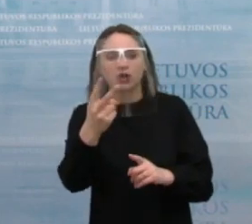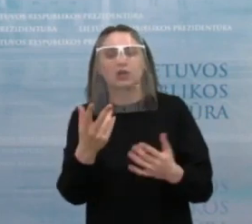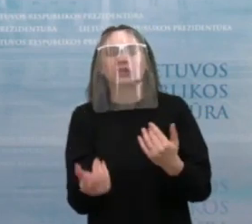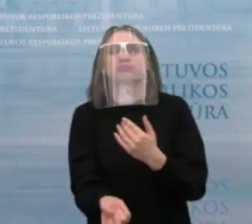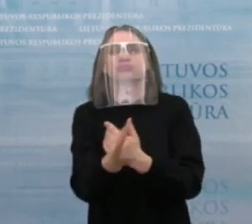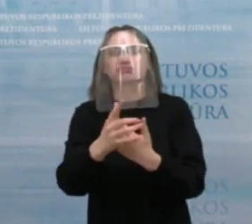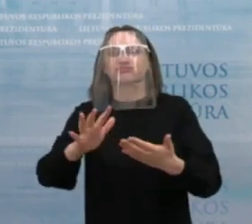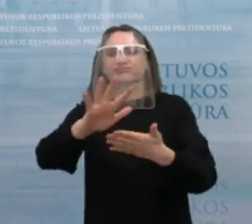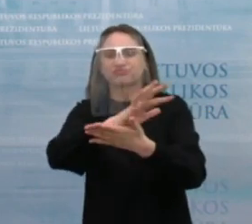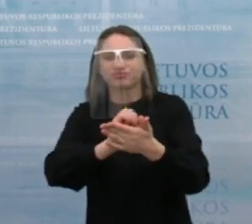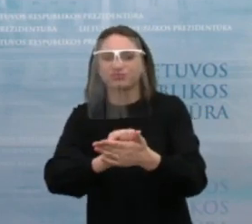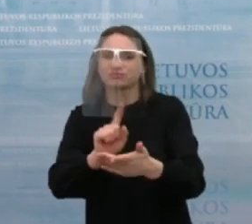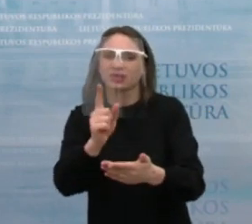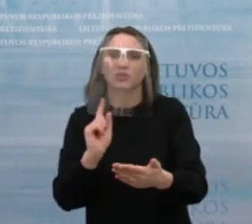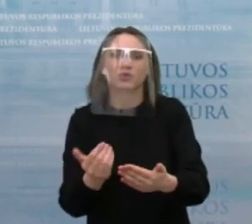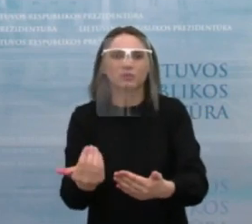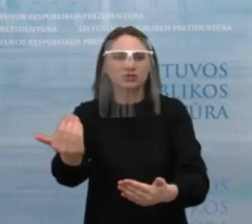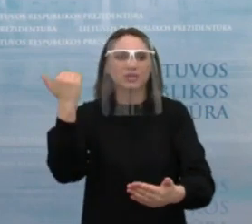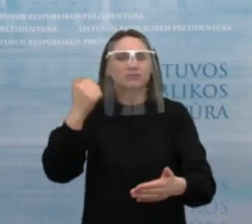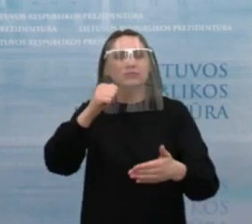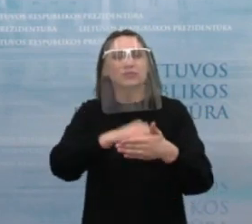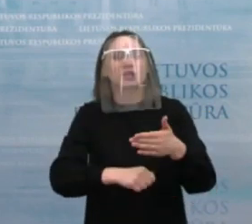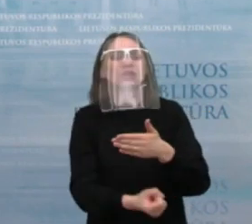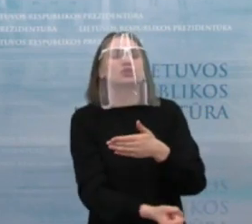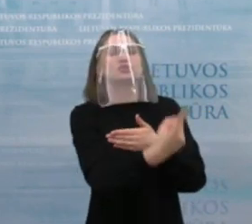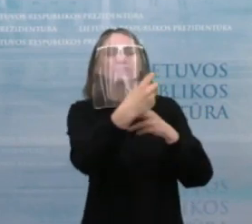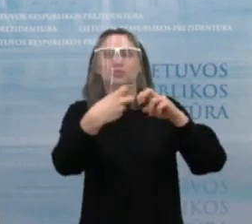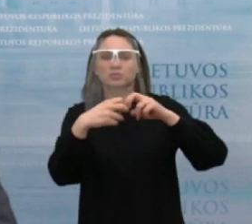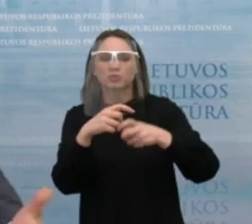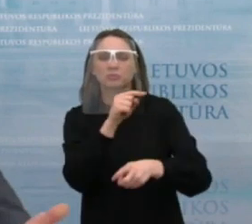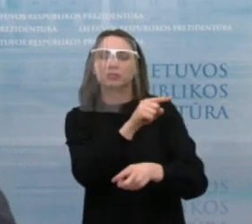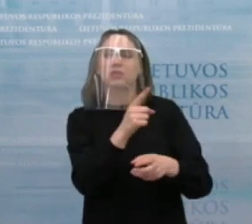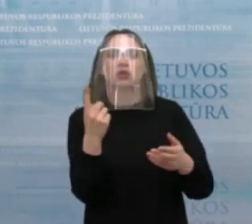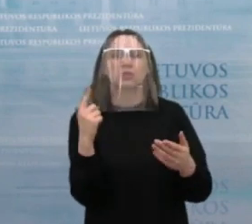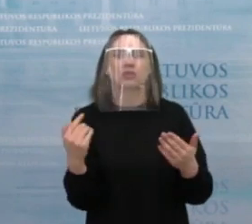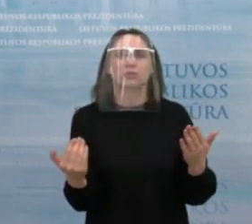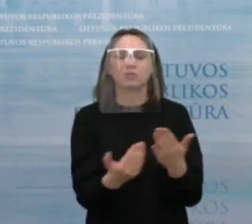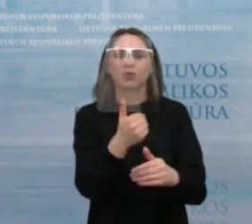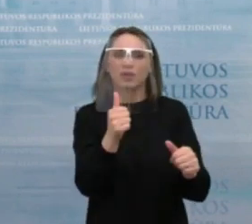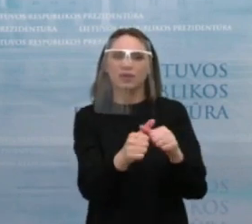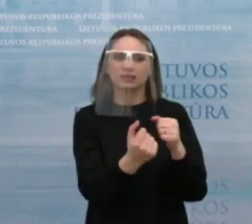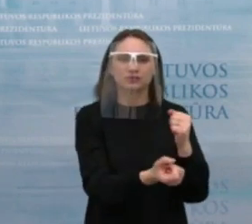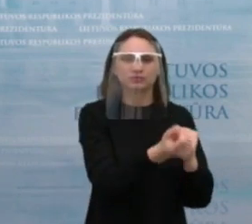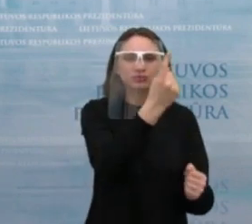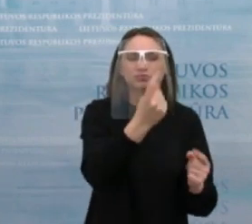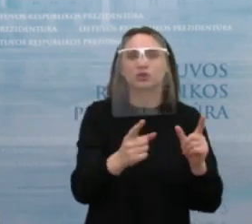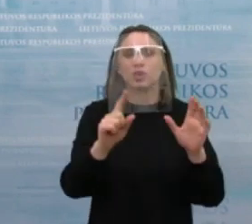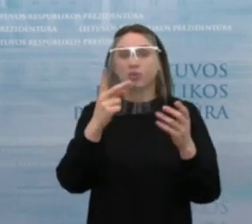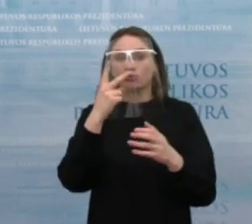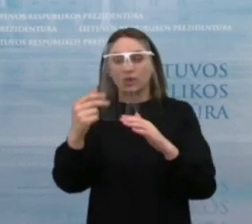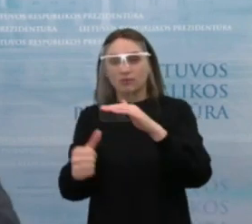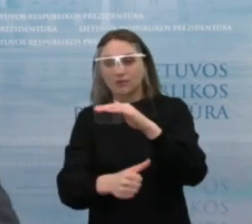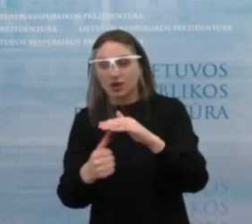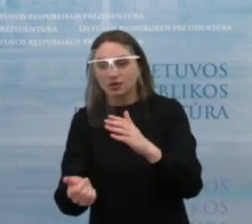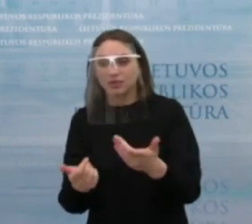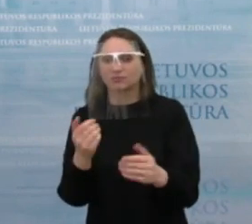taip pat ir nusitaikant į priežastis, kurti naujas darbo vietas, suteikti papildomą pagalbę darbo netenkantiems